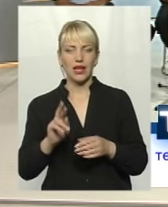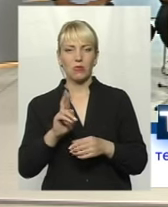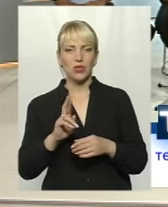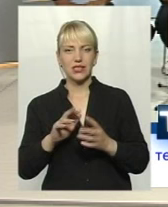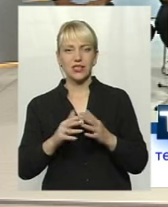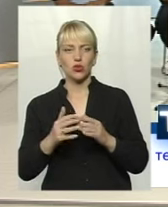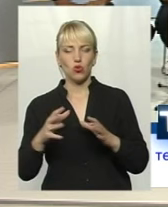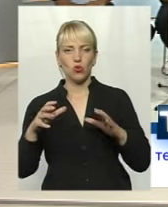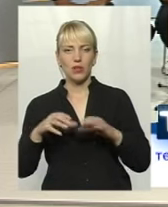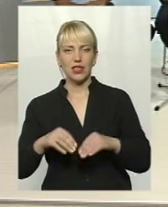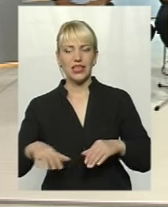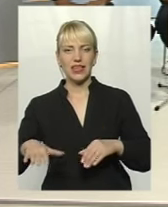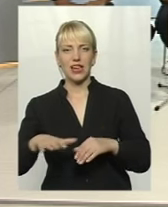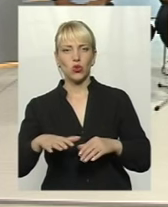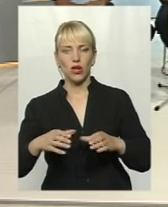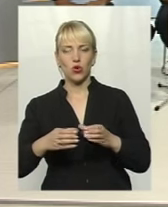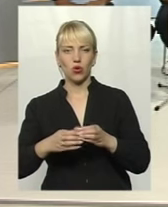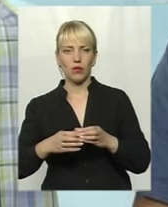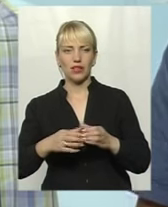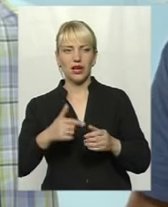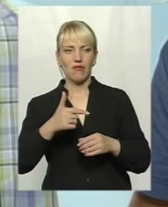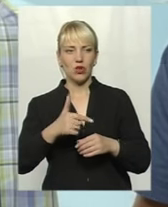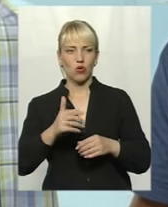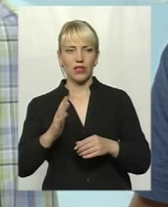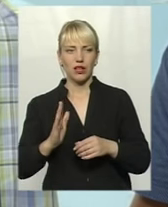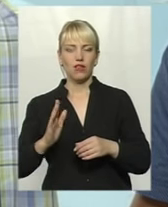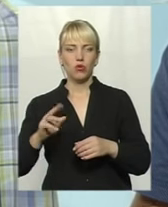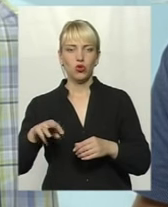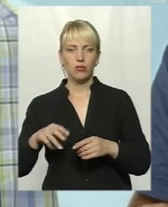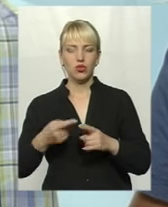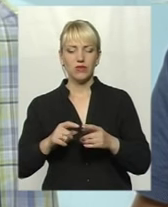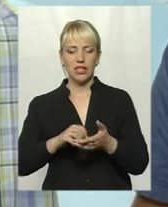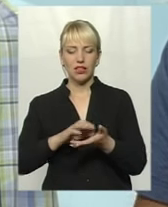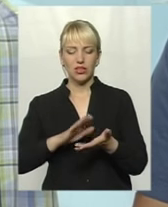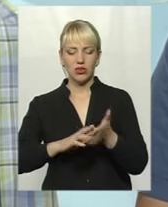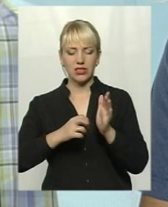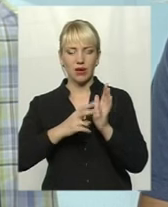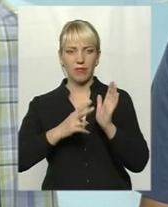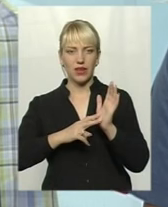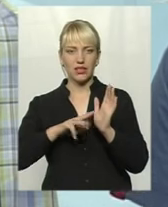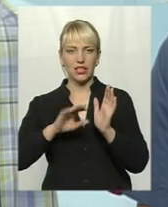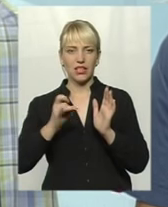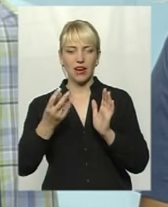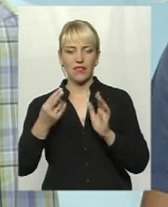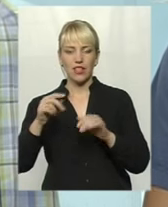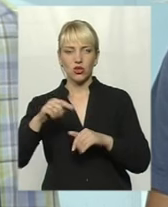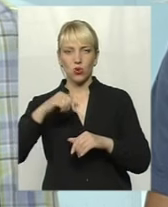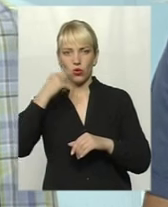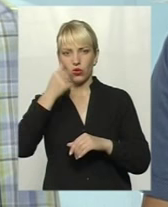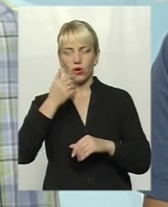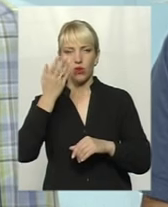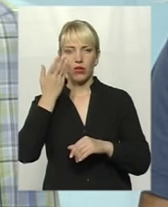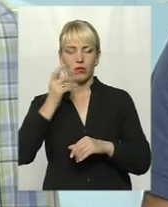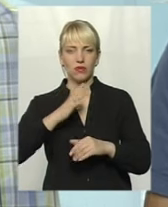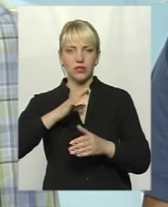об'єднаної територіальної громади Гралюку Віталію Володимировичу. Датоване воно 18 травня цього року, тобто зразу, коли був